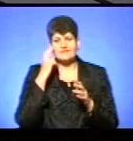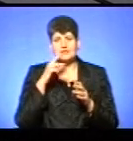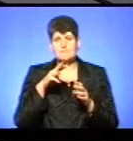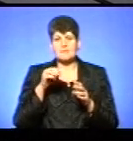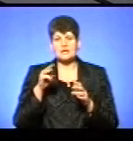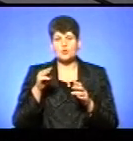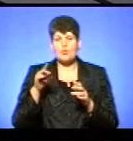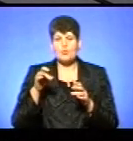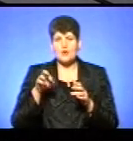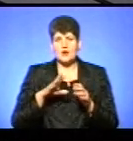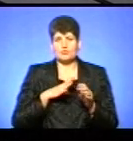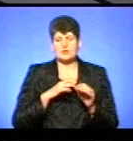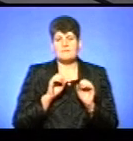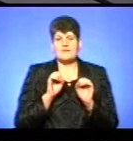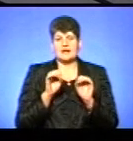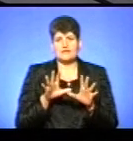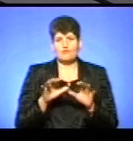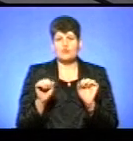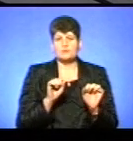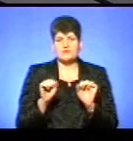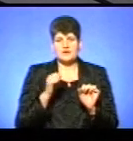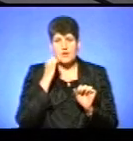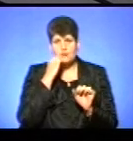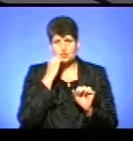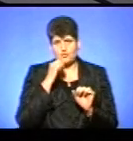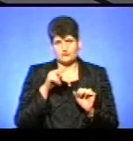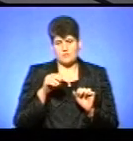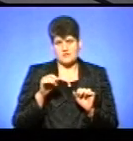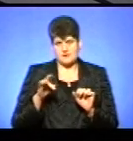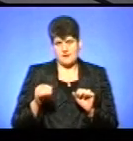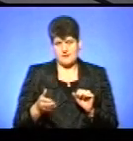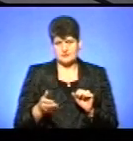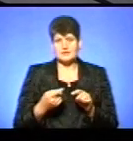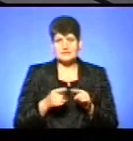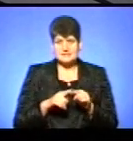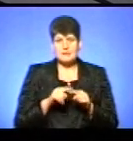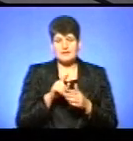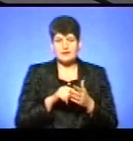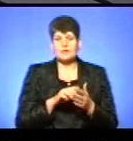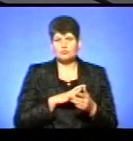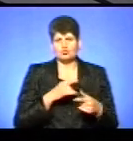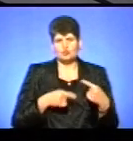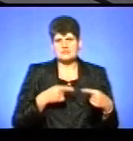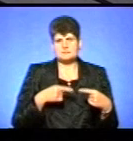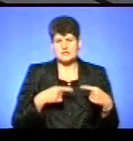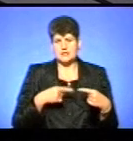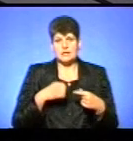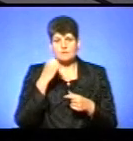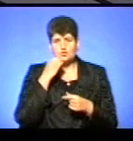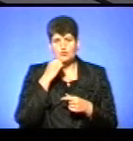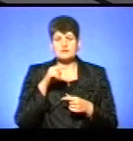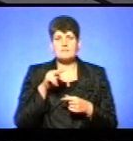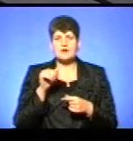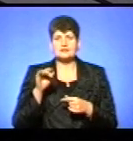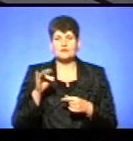була передана в управління Московського патріархату. Це питання було спірним, і Московський патріархат до